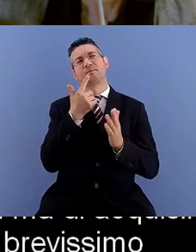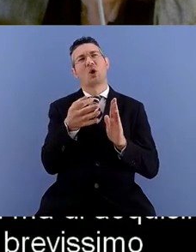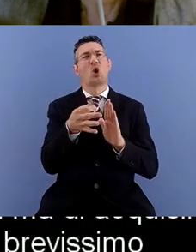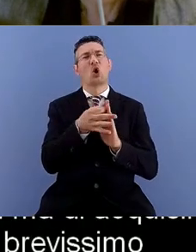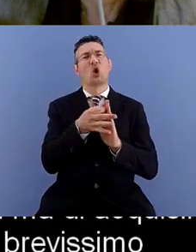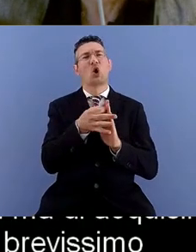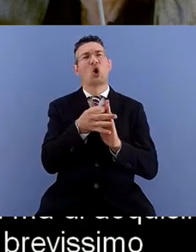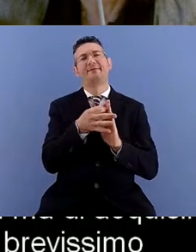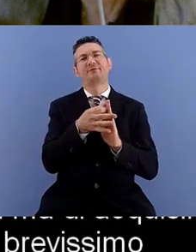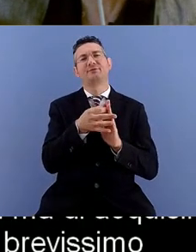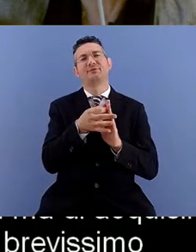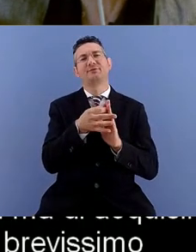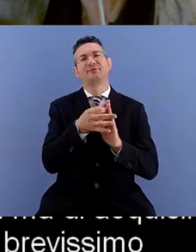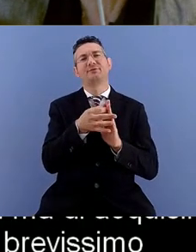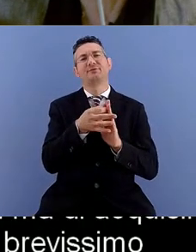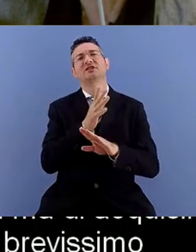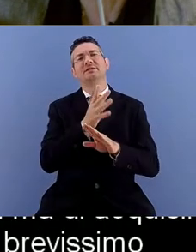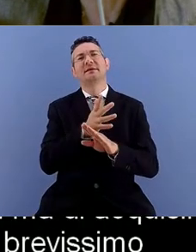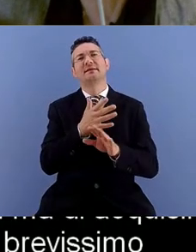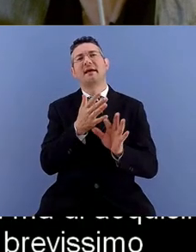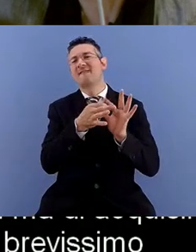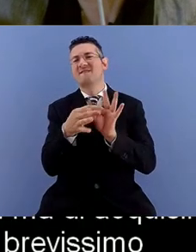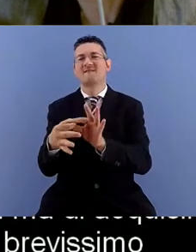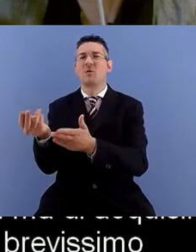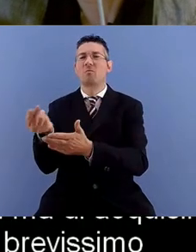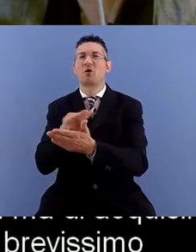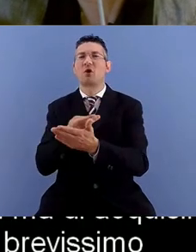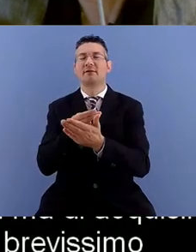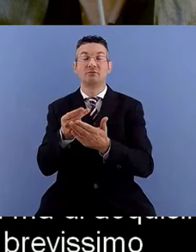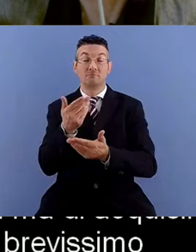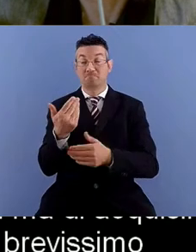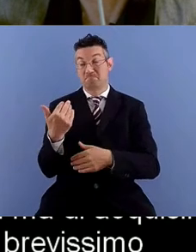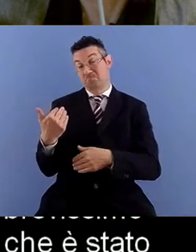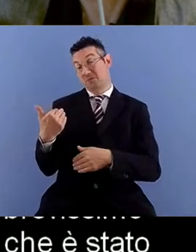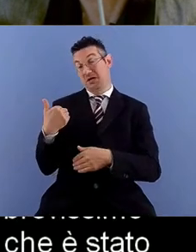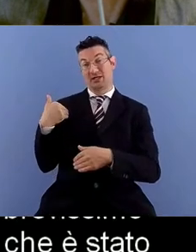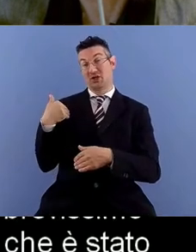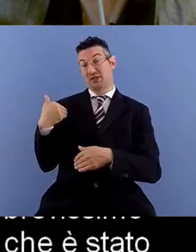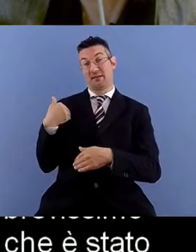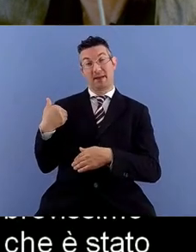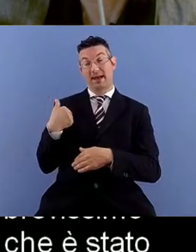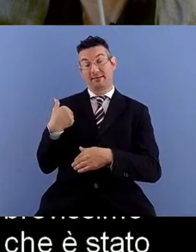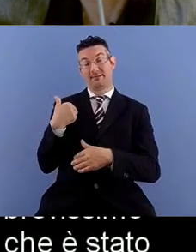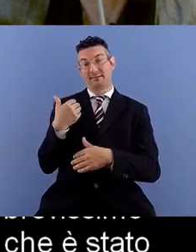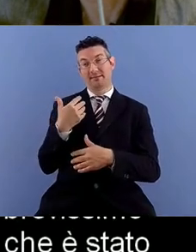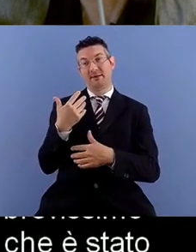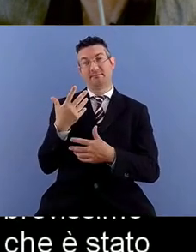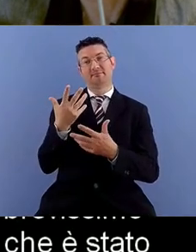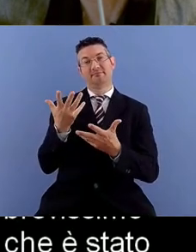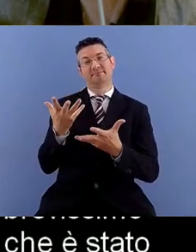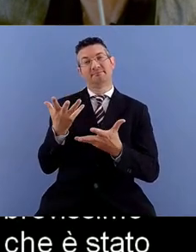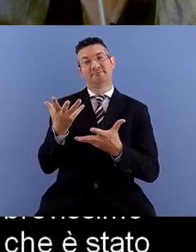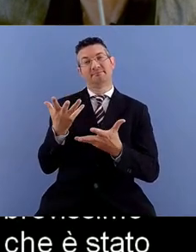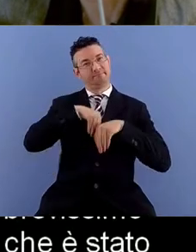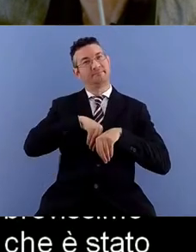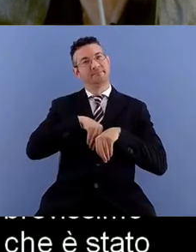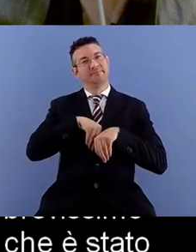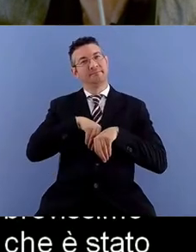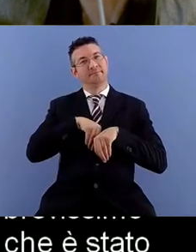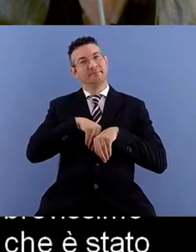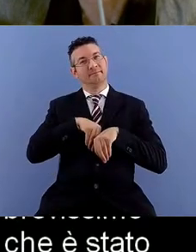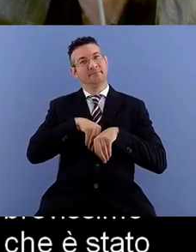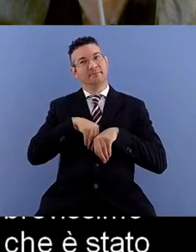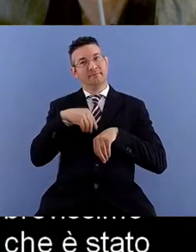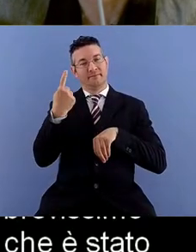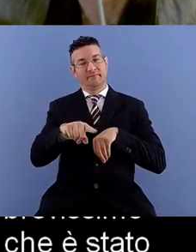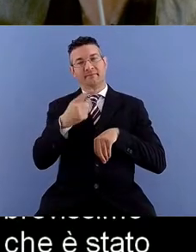è un concetto che è stato acquisito solo recentemente nel concetto di